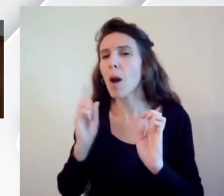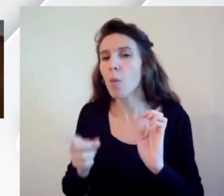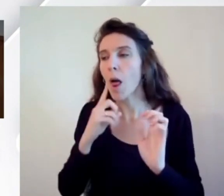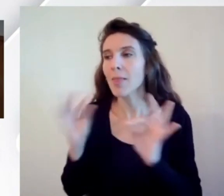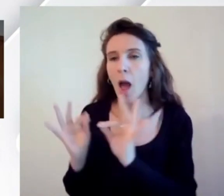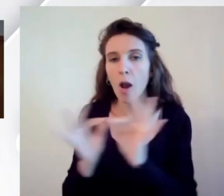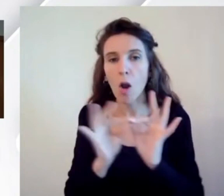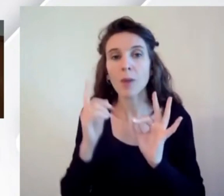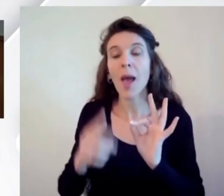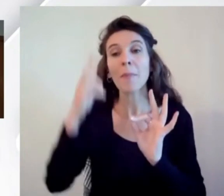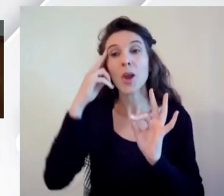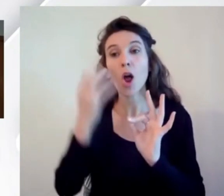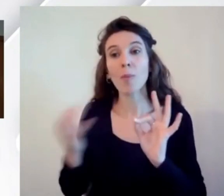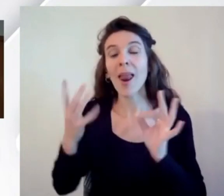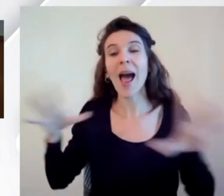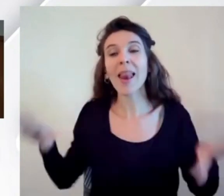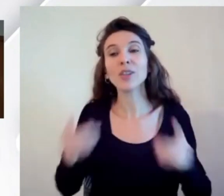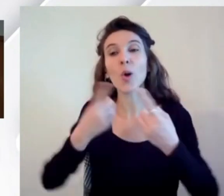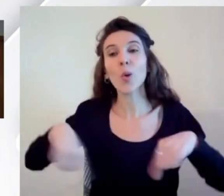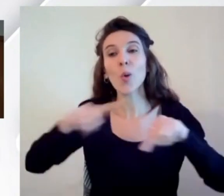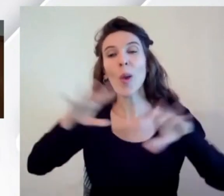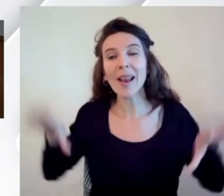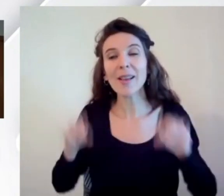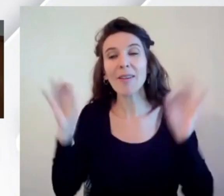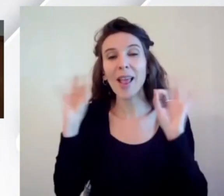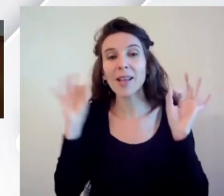nostre prime riunioni all'epoca non esistevano